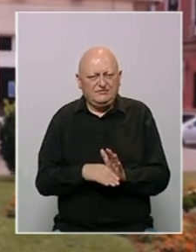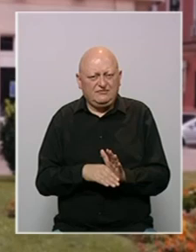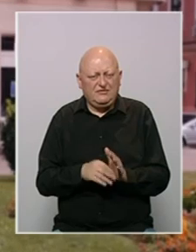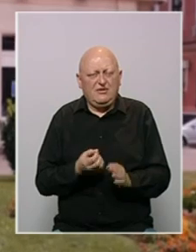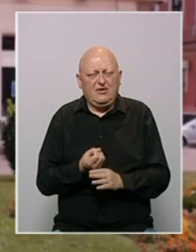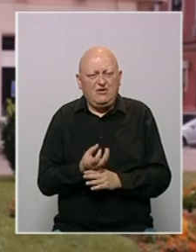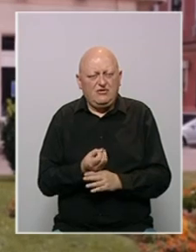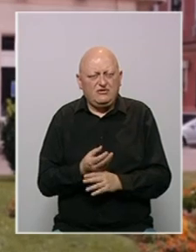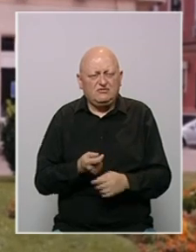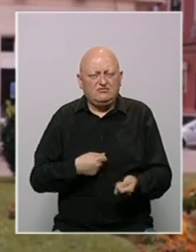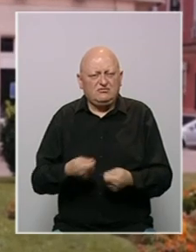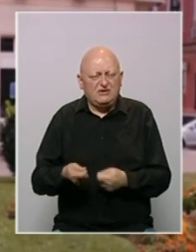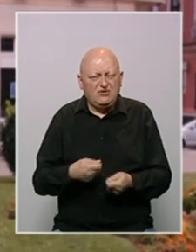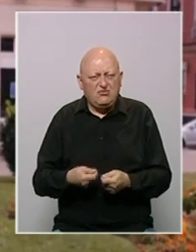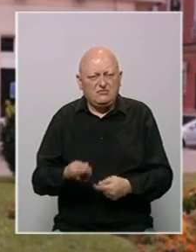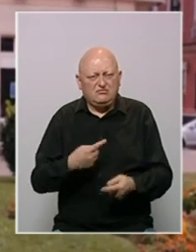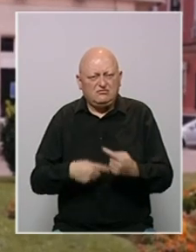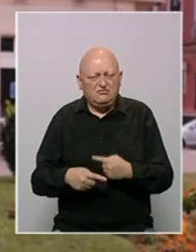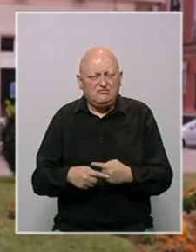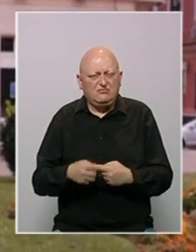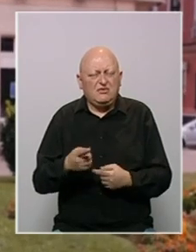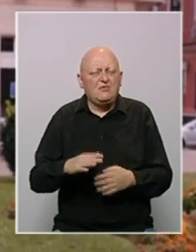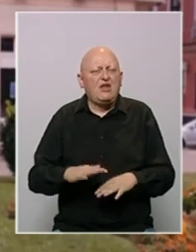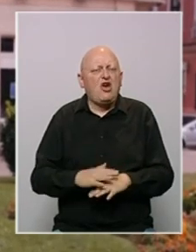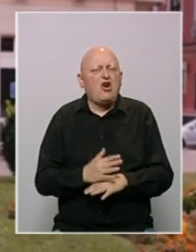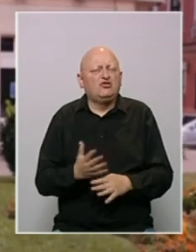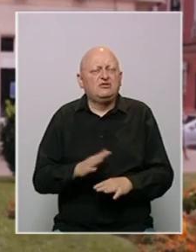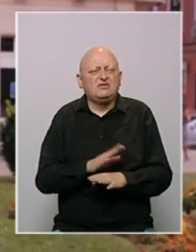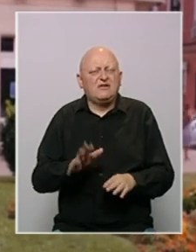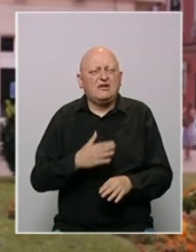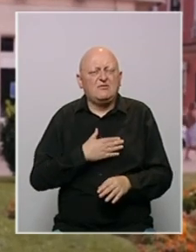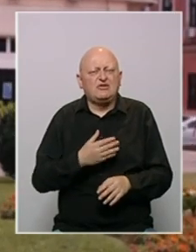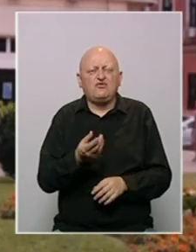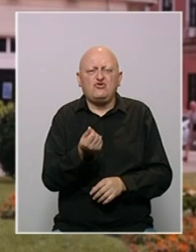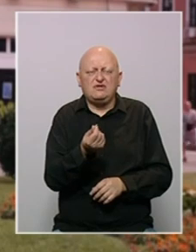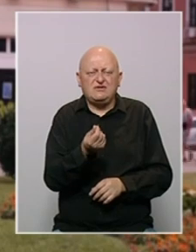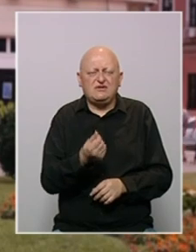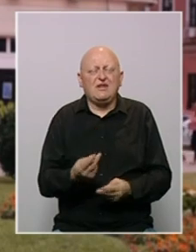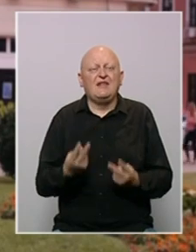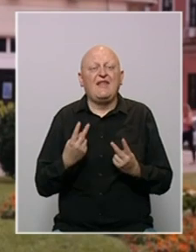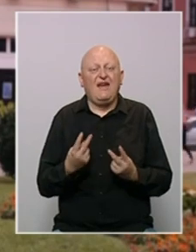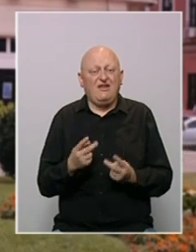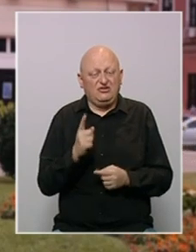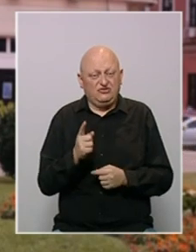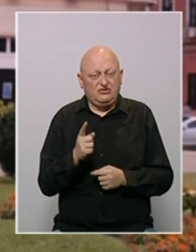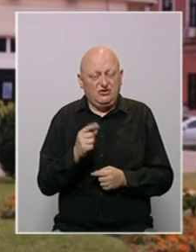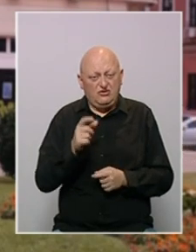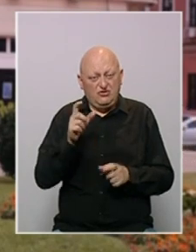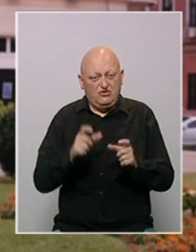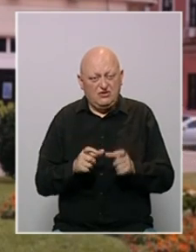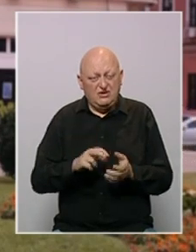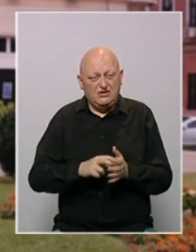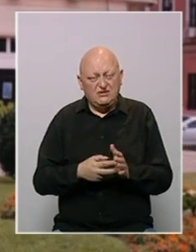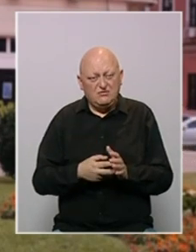Informacijama se trguje. Maltene, stiče tusak da svako ima svoj cijen. Najvažnije je da se ljudi iz